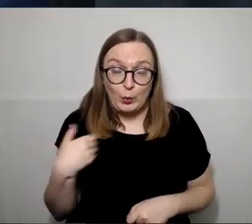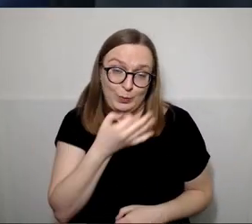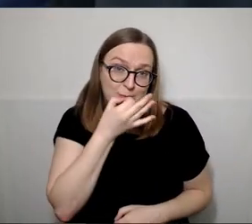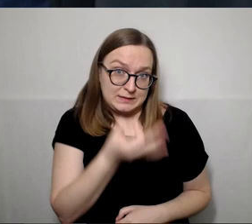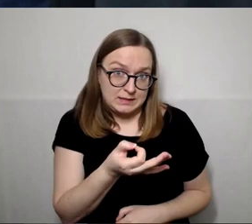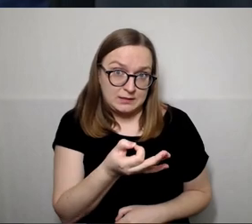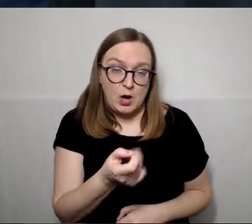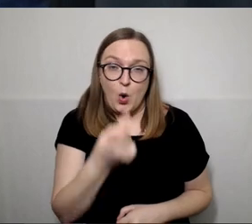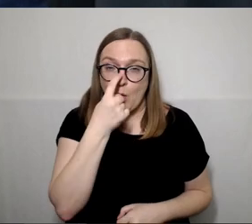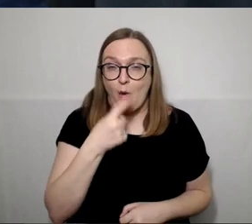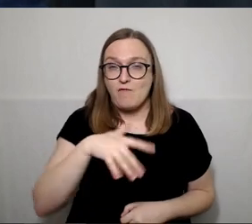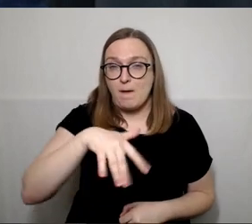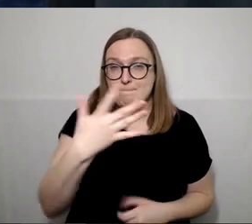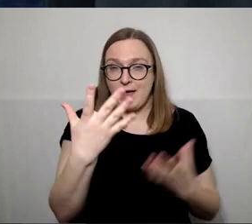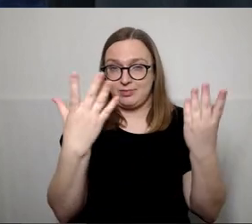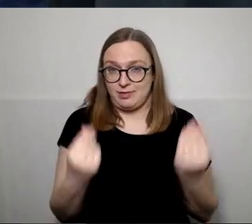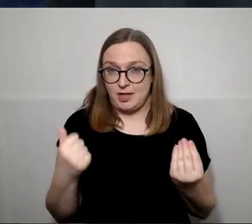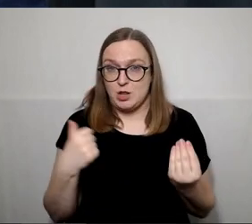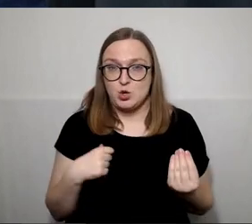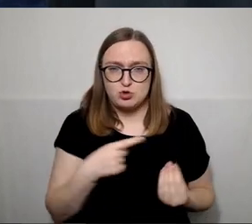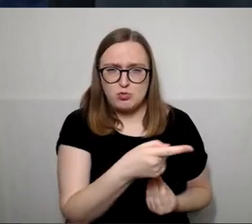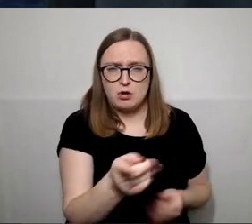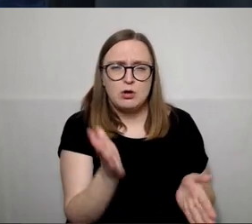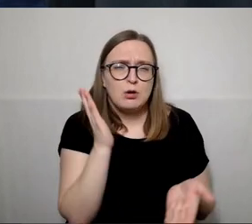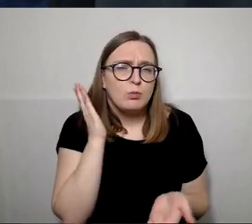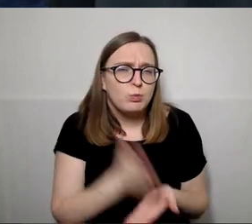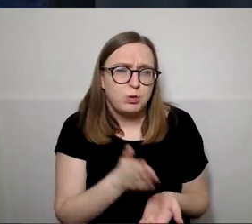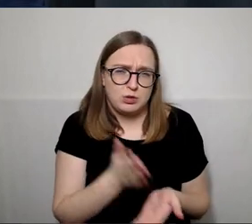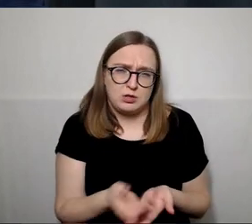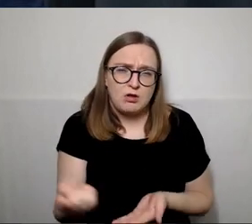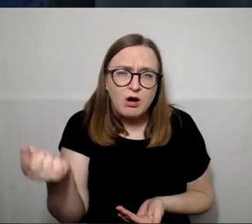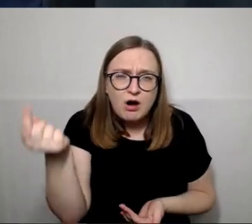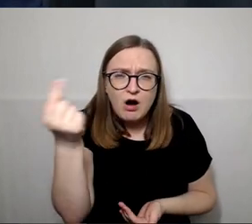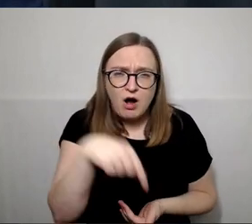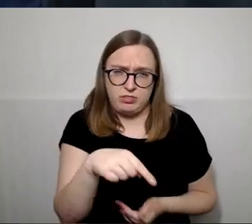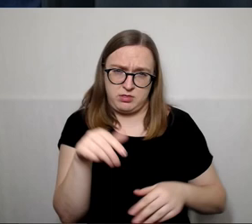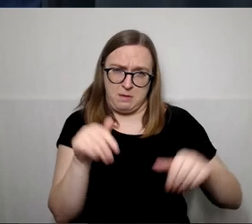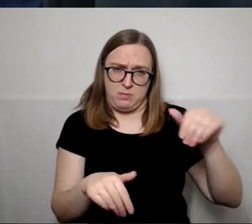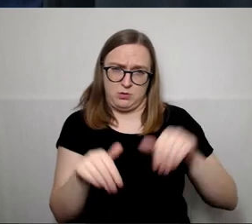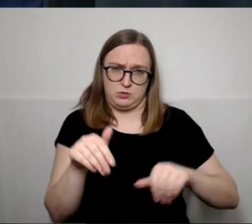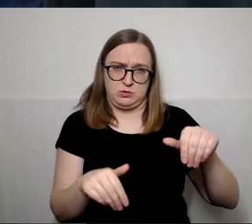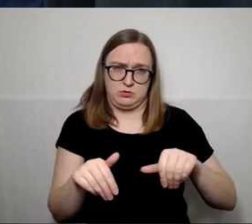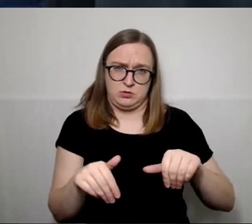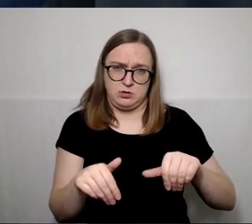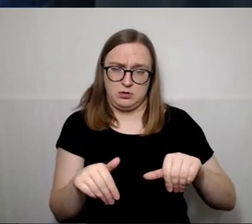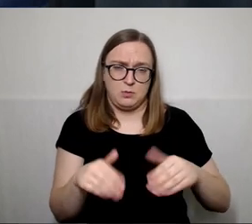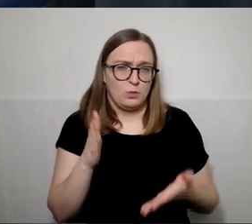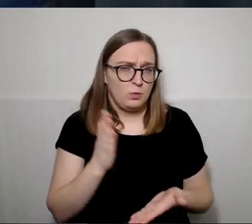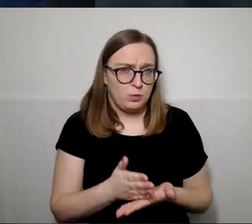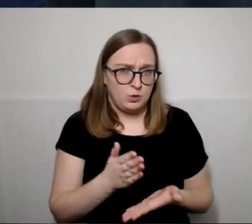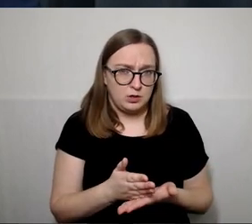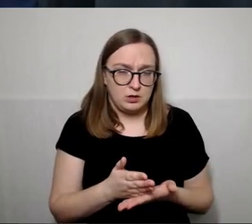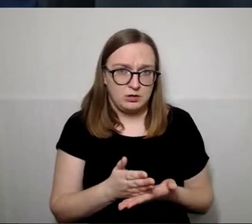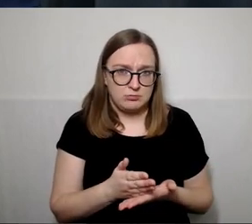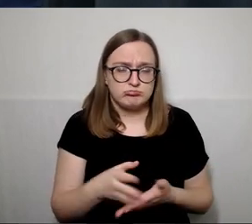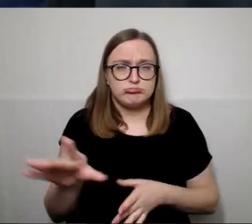kovo penktą dieną gyventojai būtinai ateitų ir atiduotų balsą už tos